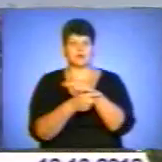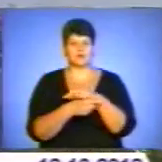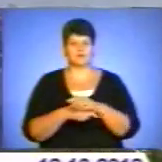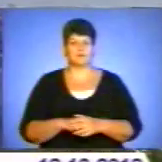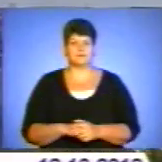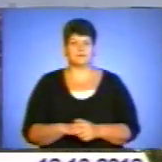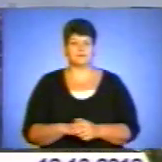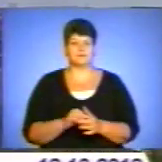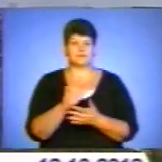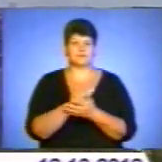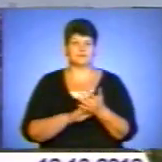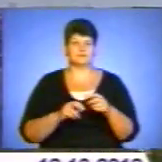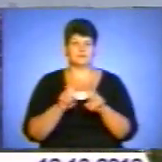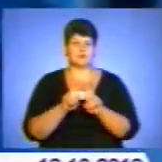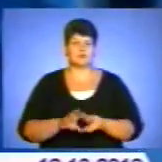Триває розслідування.